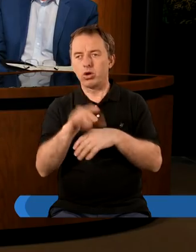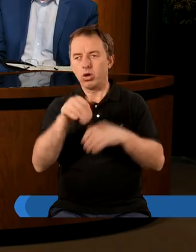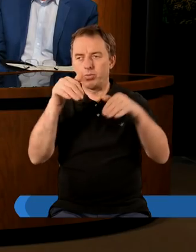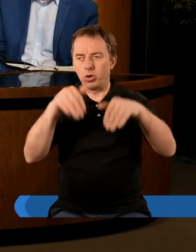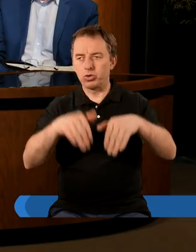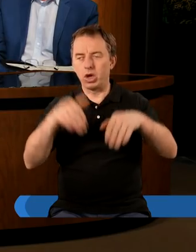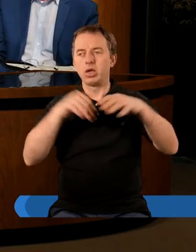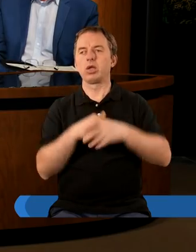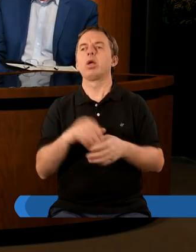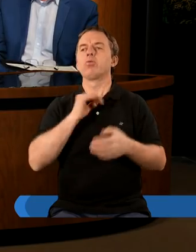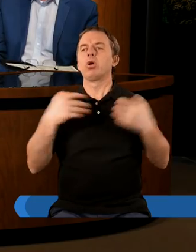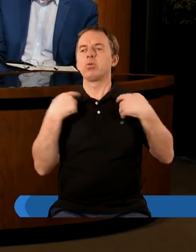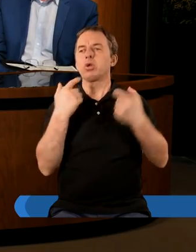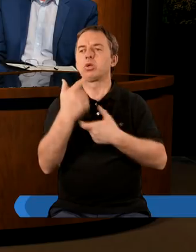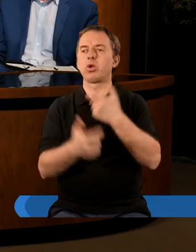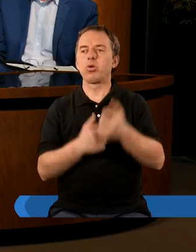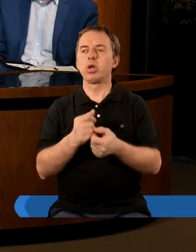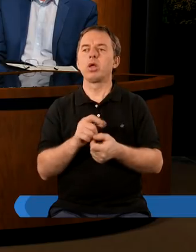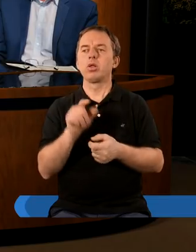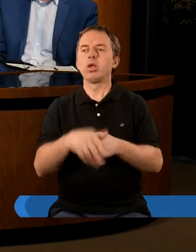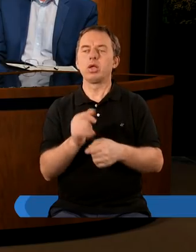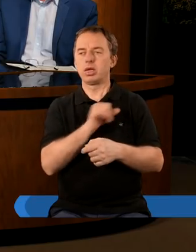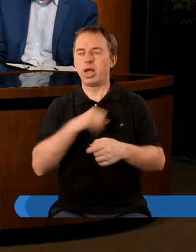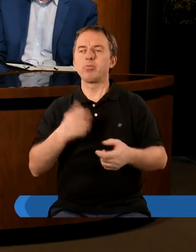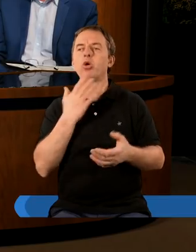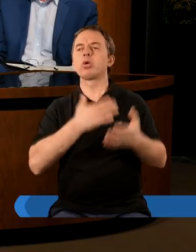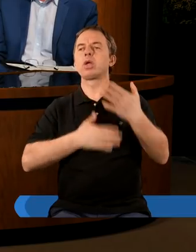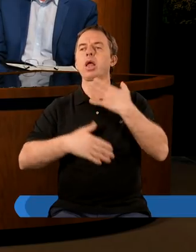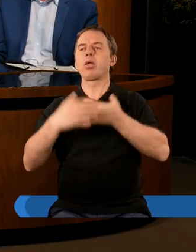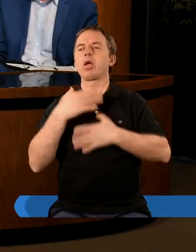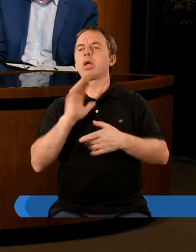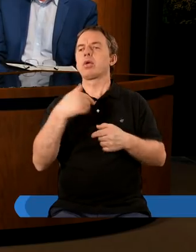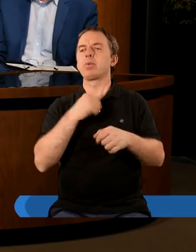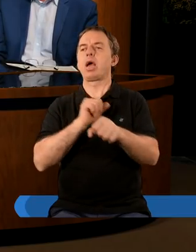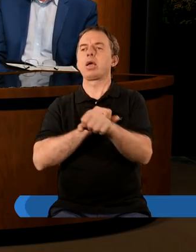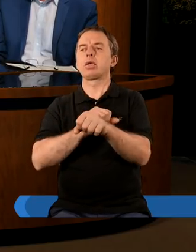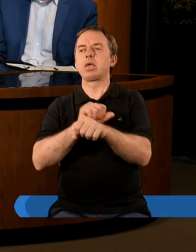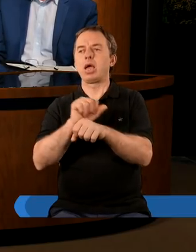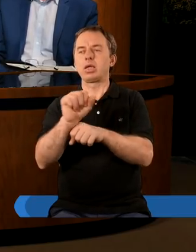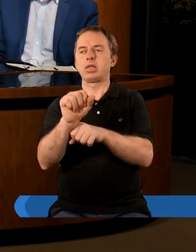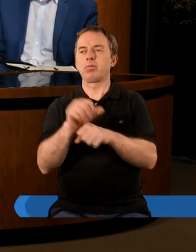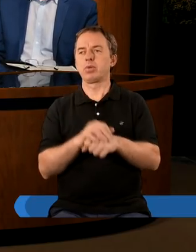co możemy w swoim życiu zrobić to takie samo zadowolenie z tego kim ja jestem